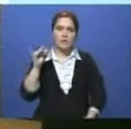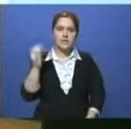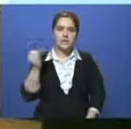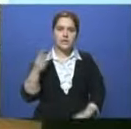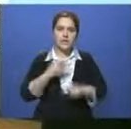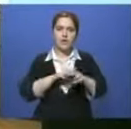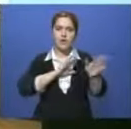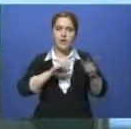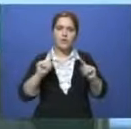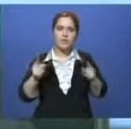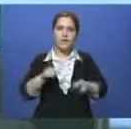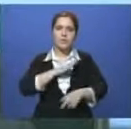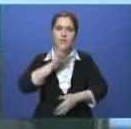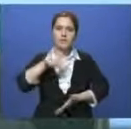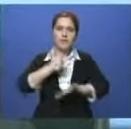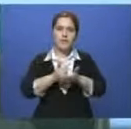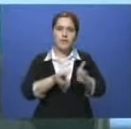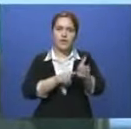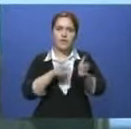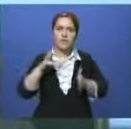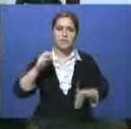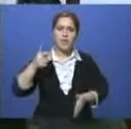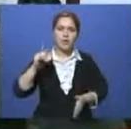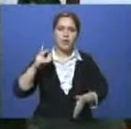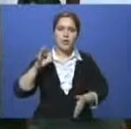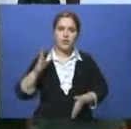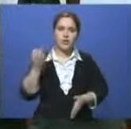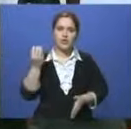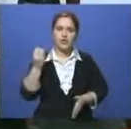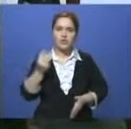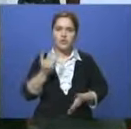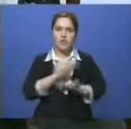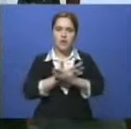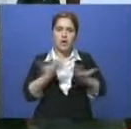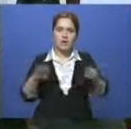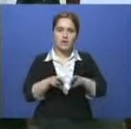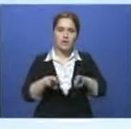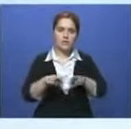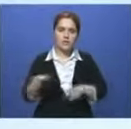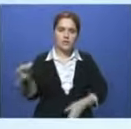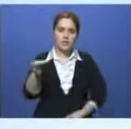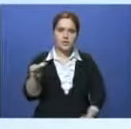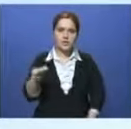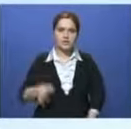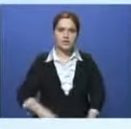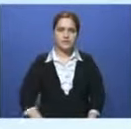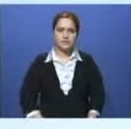Абдишев. Затем арестовали бывшего главу Караганды Мирама Смогулову и еще ряд высокопоставленных чиновников области.